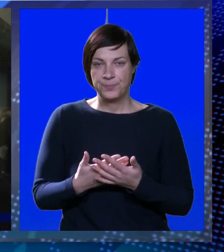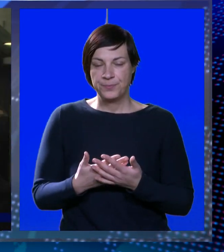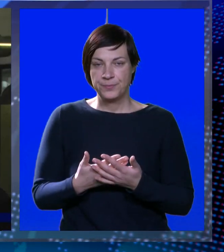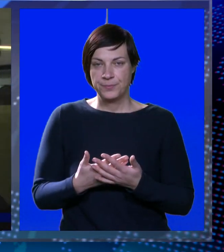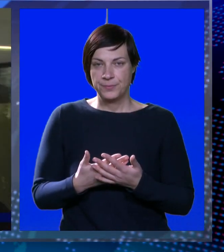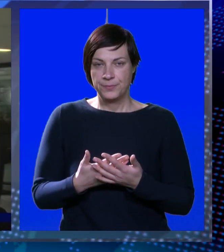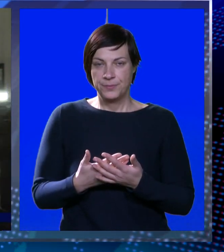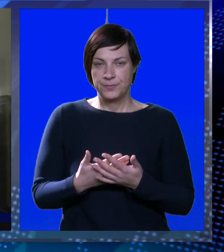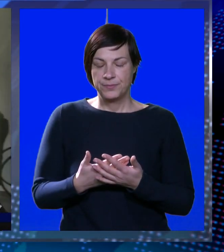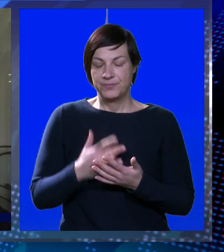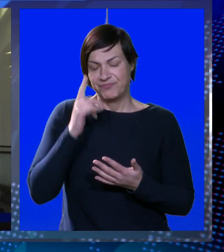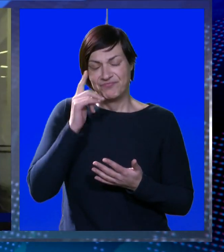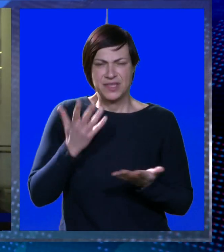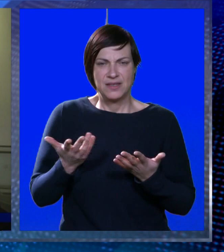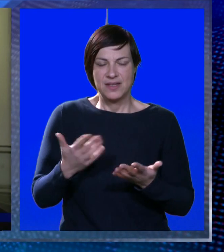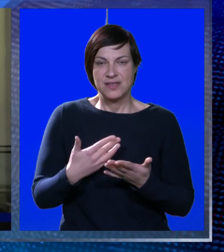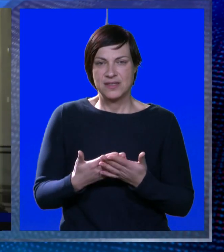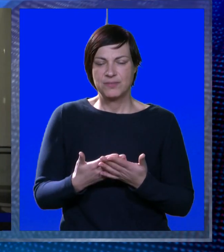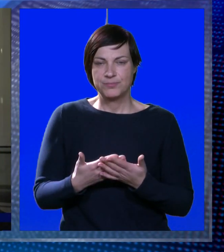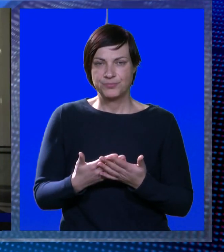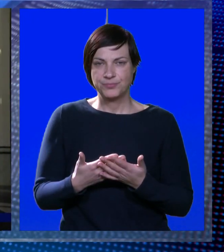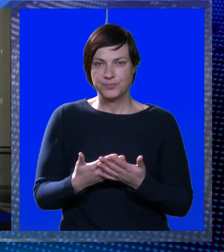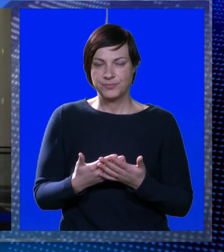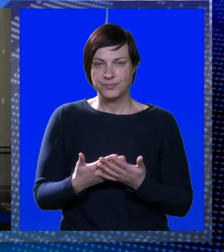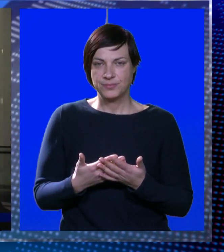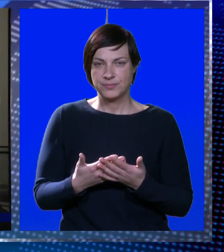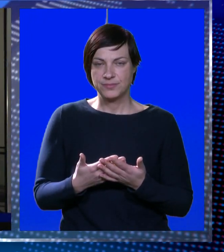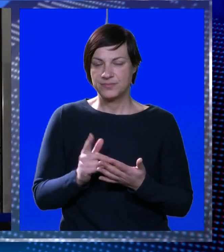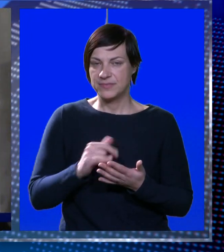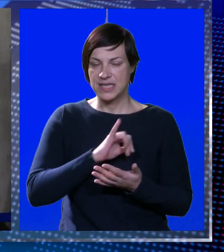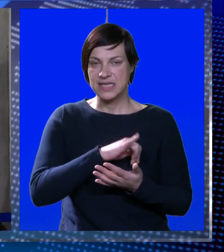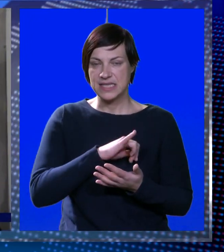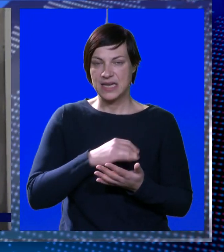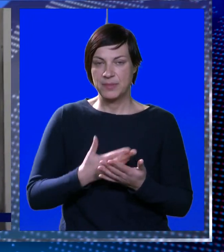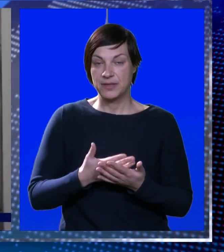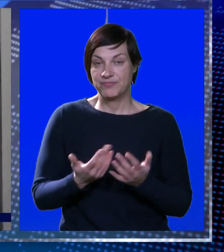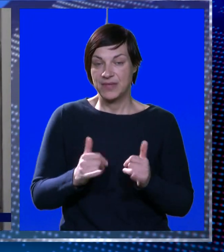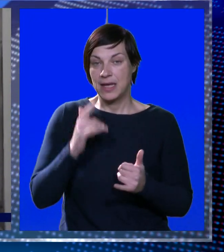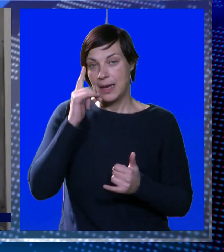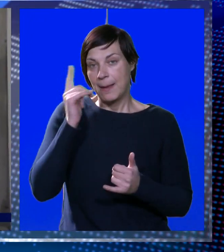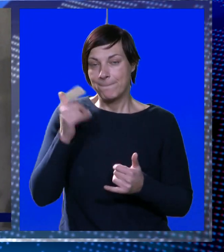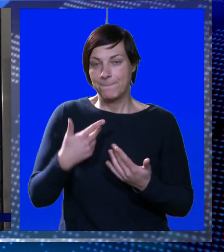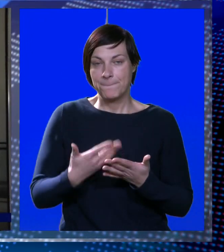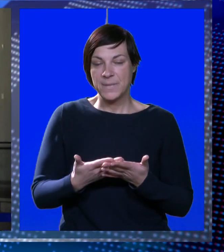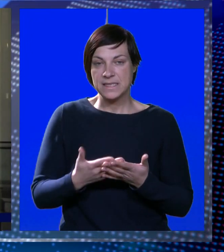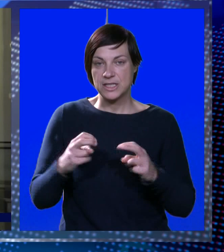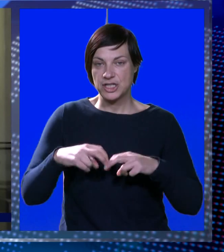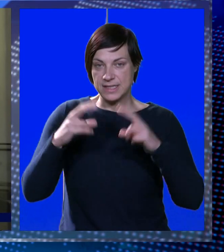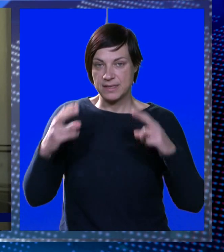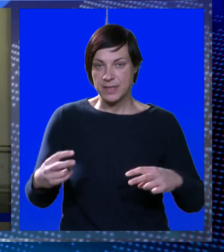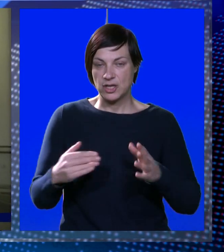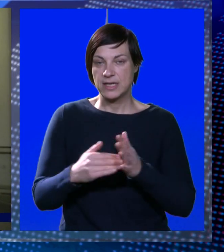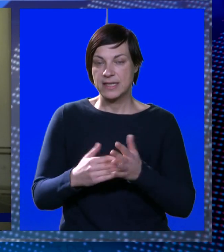Zašto ne? Pa, ne znam, zato što me ne zanima to. Je li misliš da se